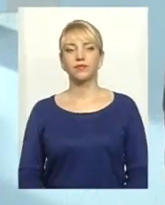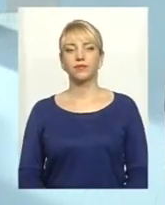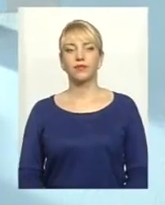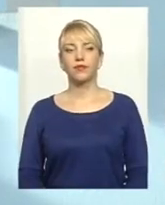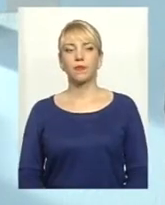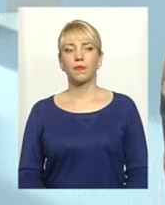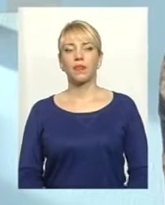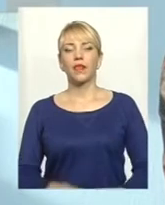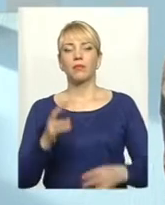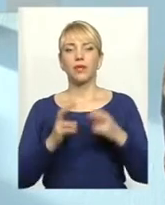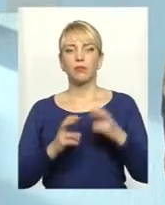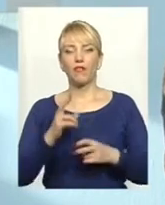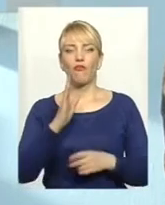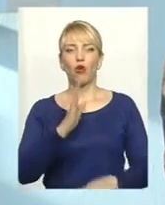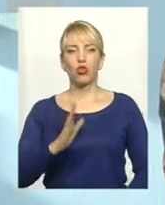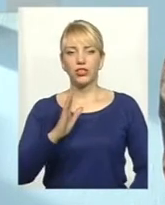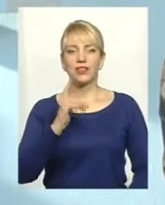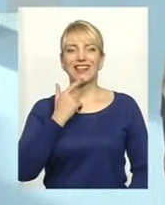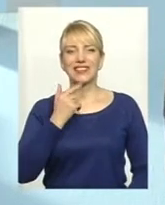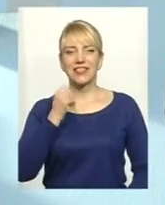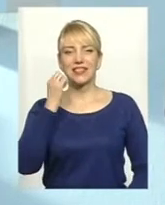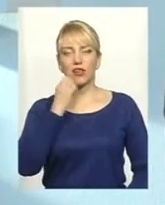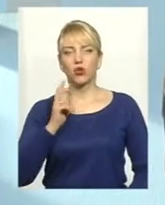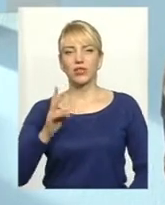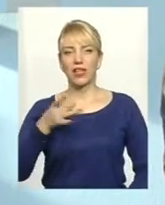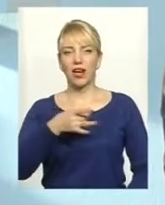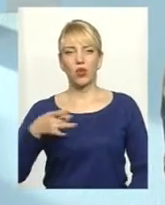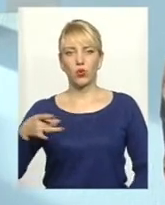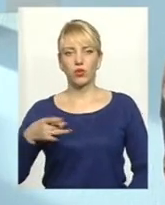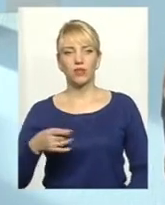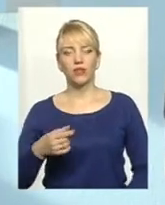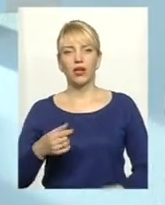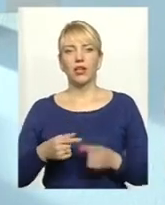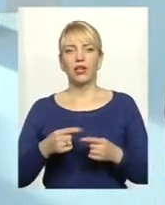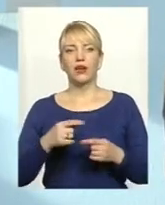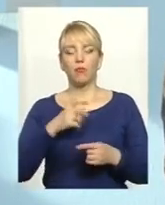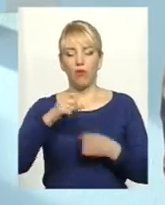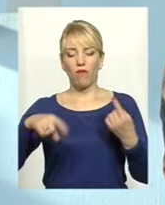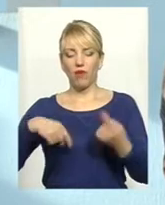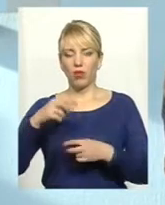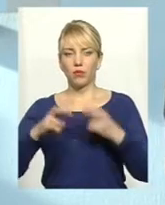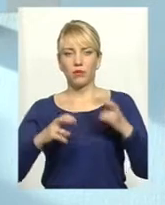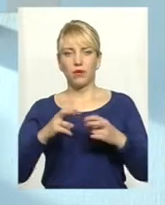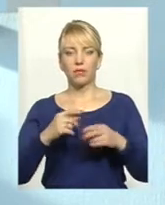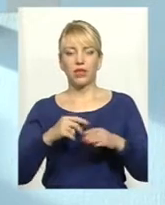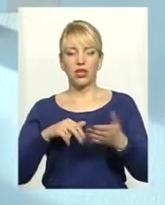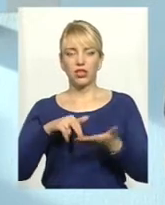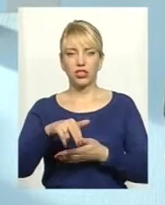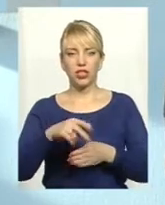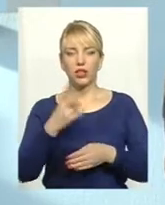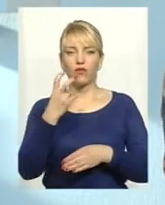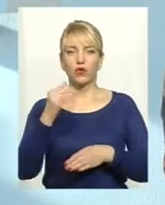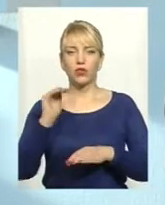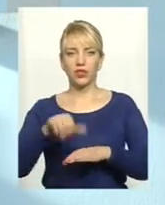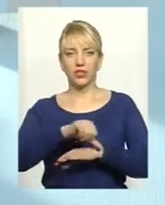Підприємства Голочицького, Красильівського, Старокостянтинівського району по валом виробництву зерна перейшли 200 тисячний рубіж, а ще